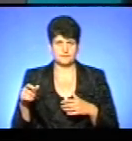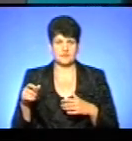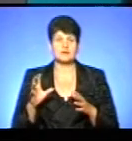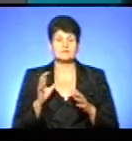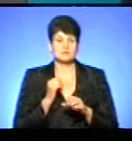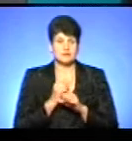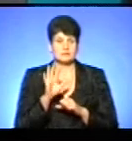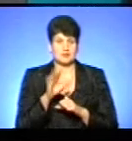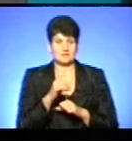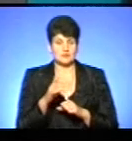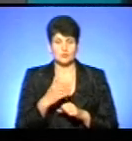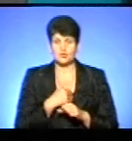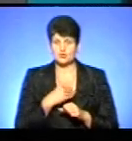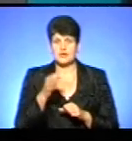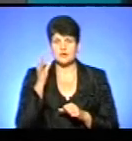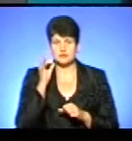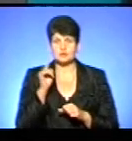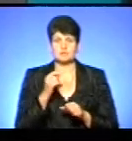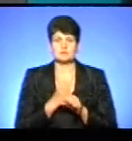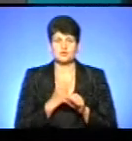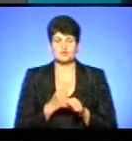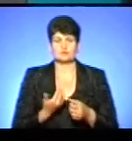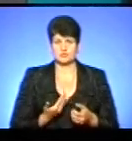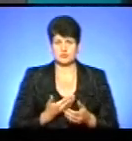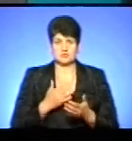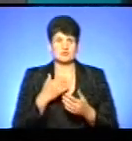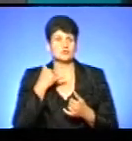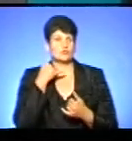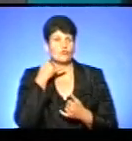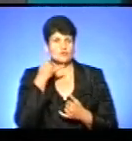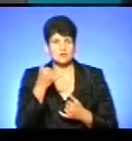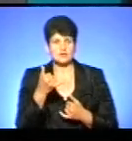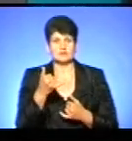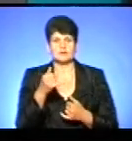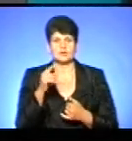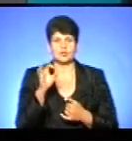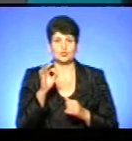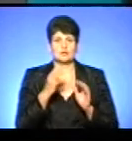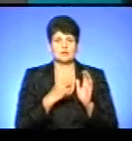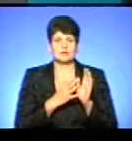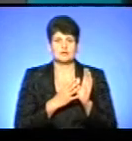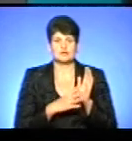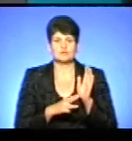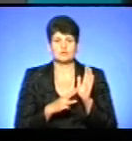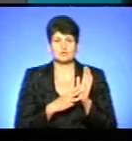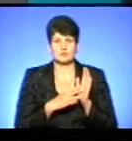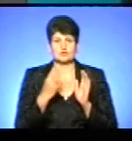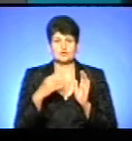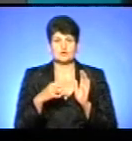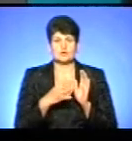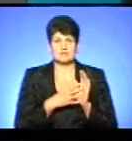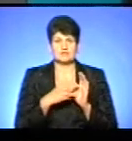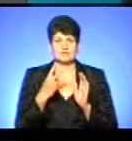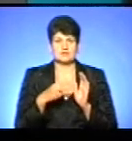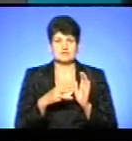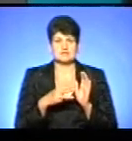хвилин. Я глядачам хочу нагадати, що ми працюємо наживо, тож телефонуйте до нас за телефоном 098-49-27